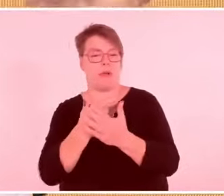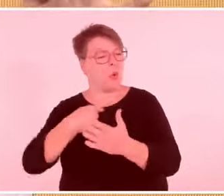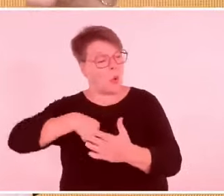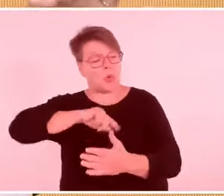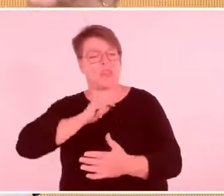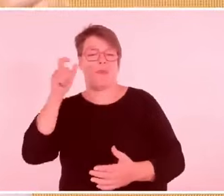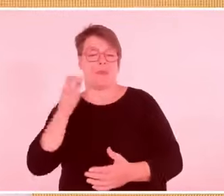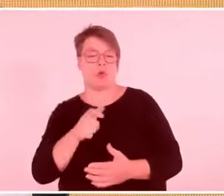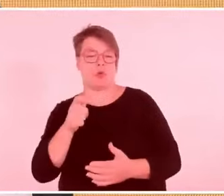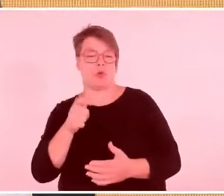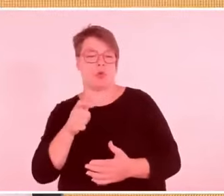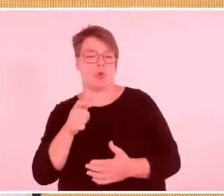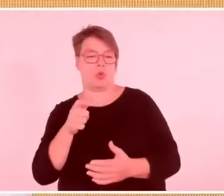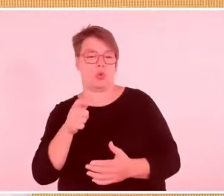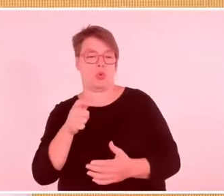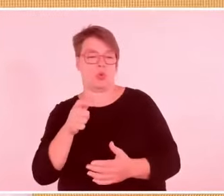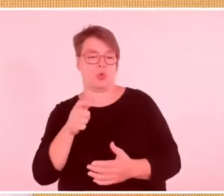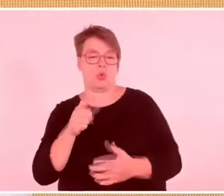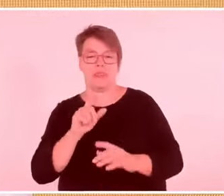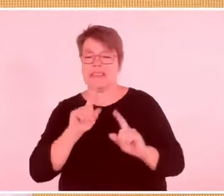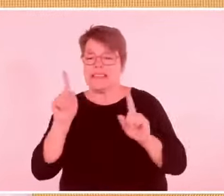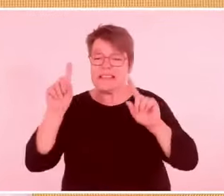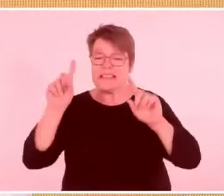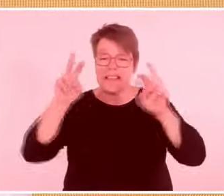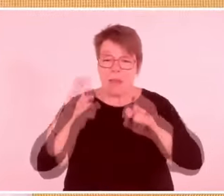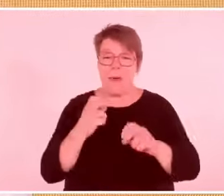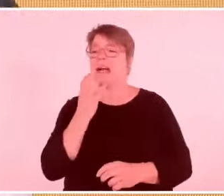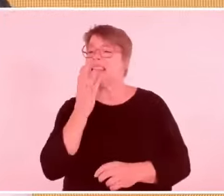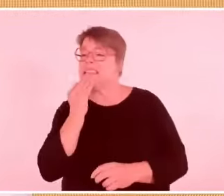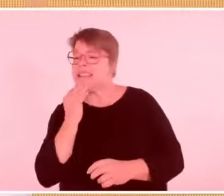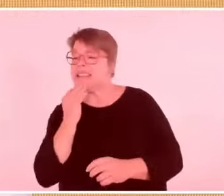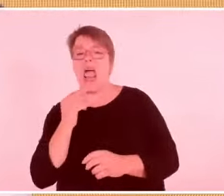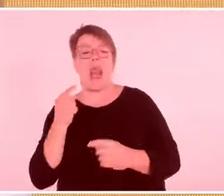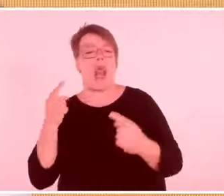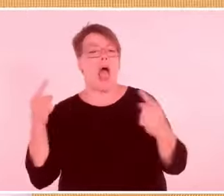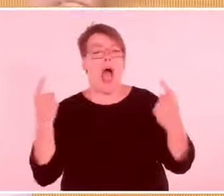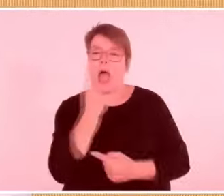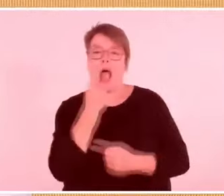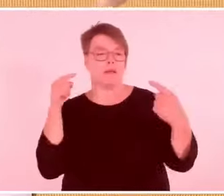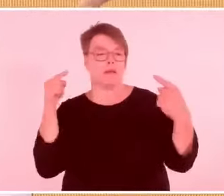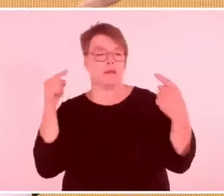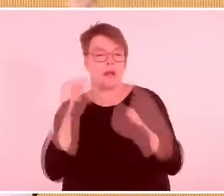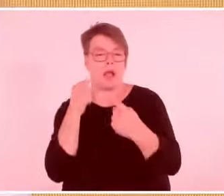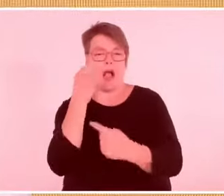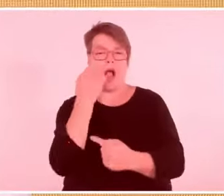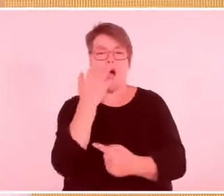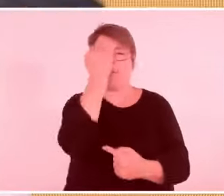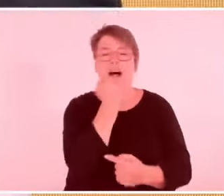Also, wenn man akzeptiert, dass das nicht